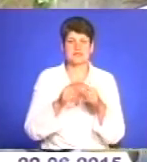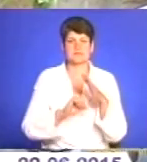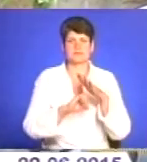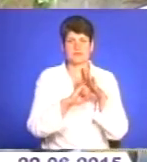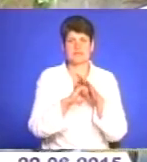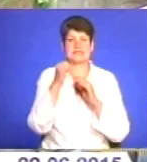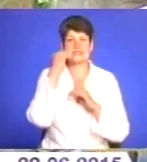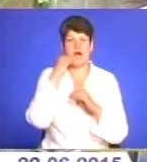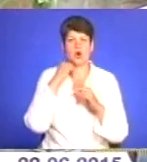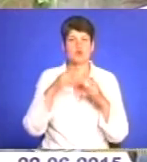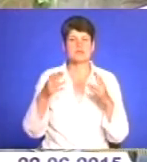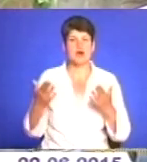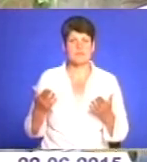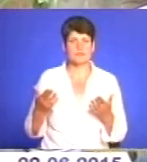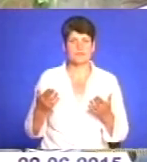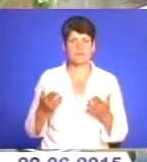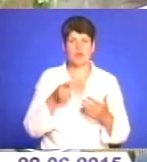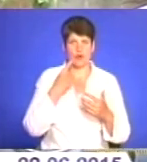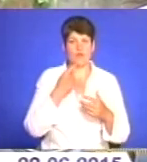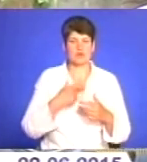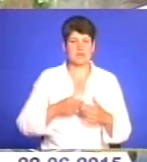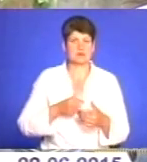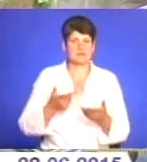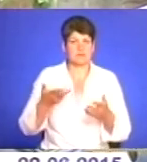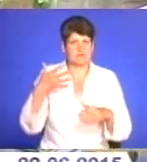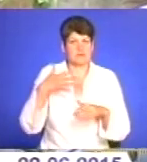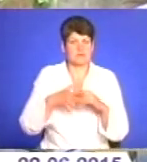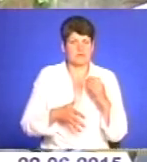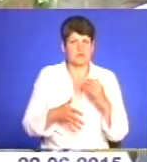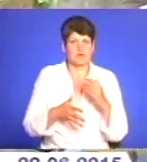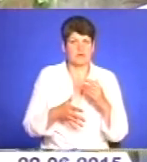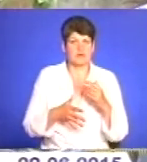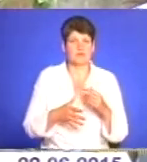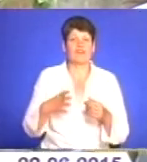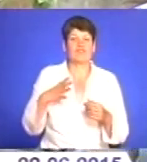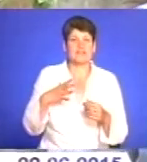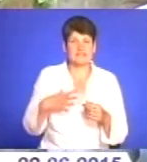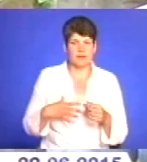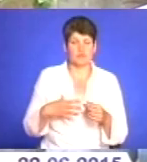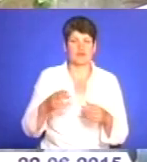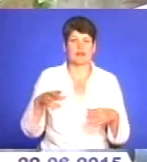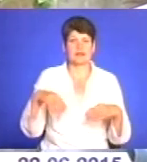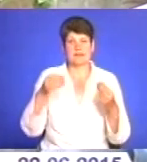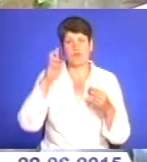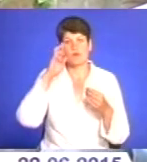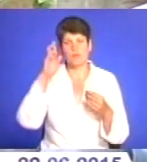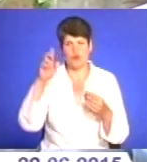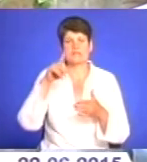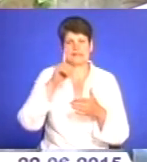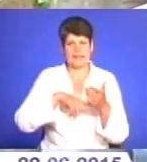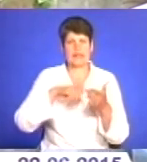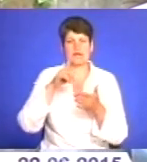то, відповідно, говорить само за себе і витримує. Дав би Бог, щоб не витримувало, але надійне, я думаю,